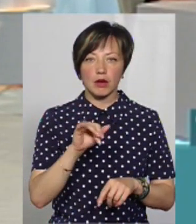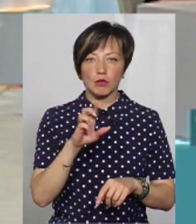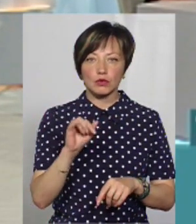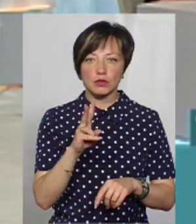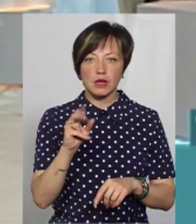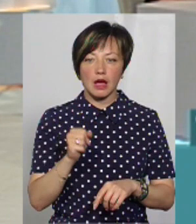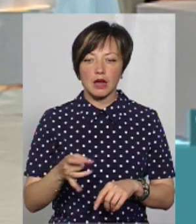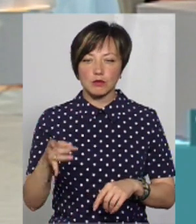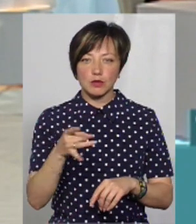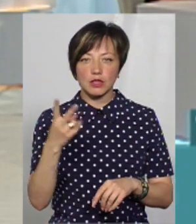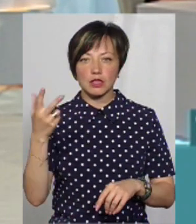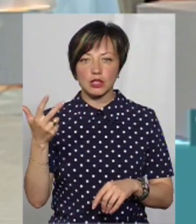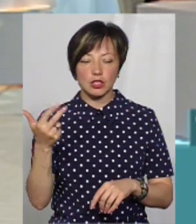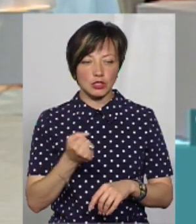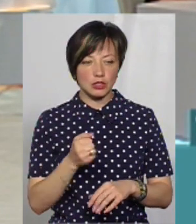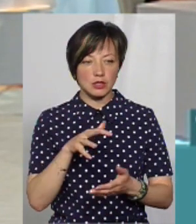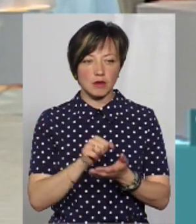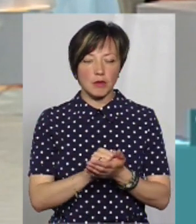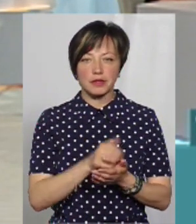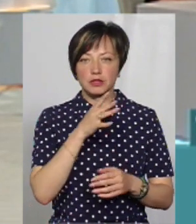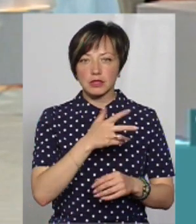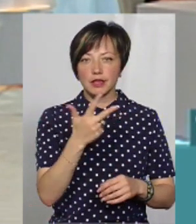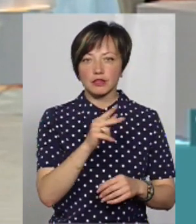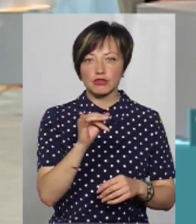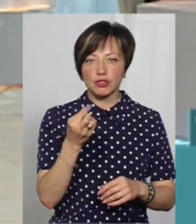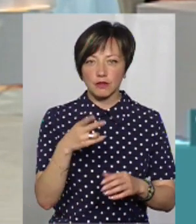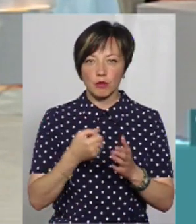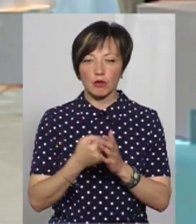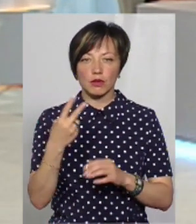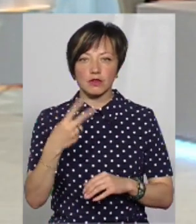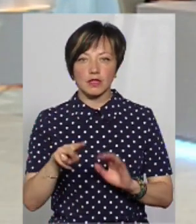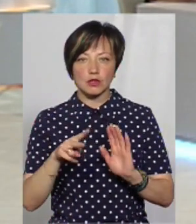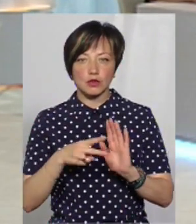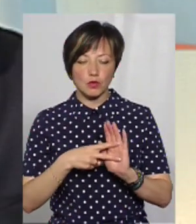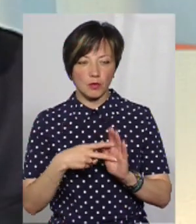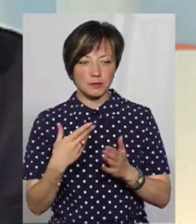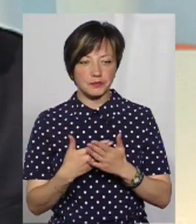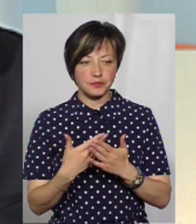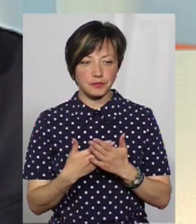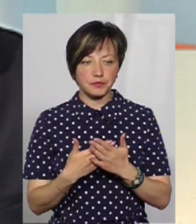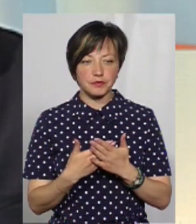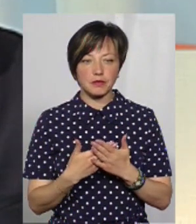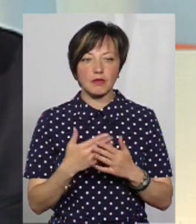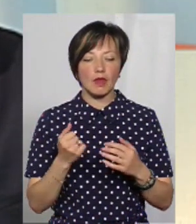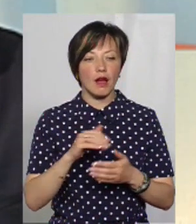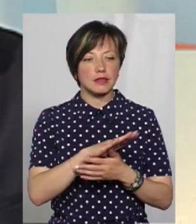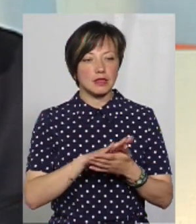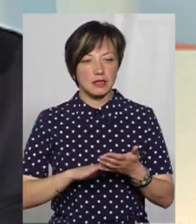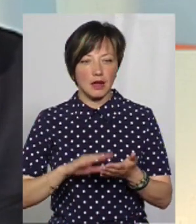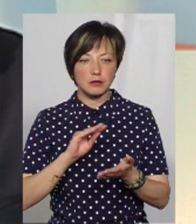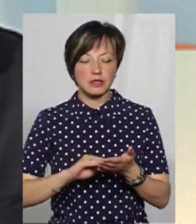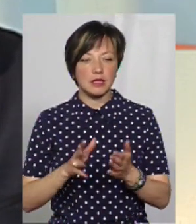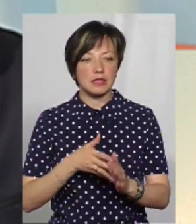Три тижні вона займає часу з 3 червня по 27, здається. А надалі